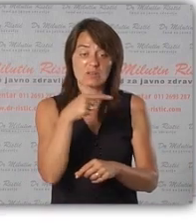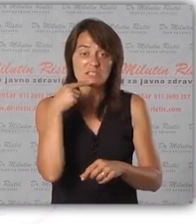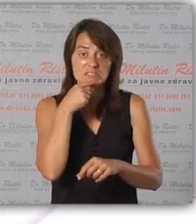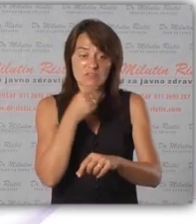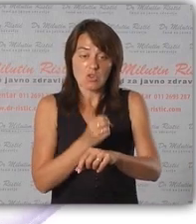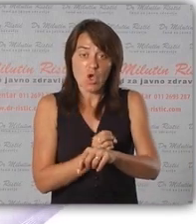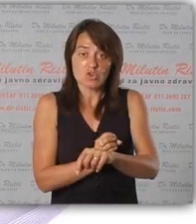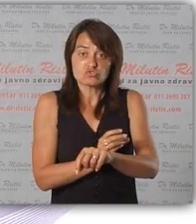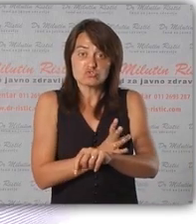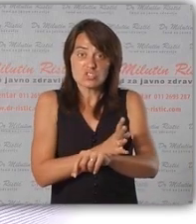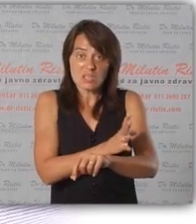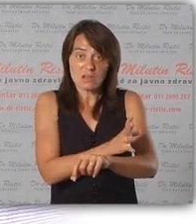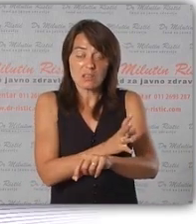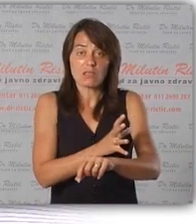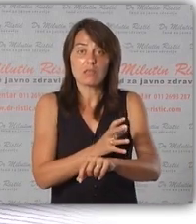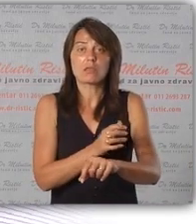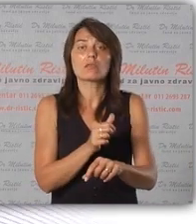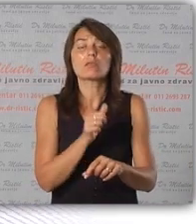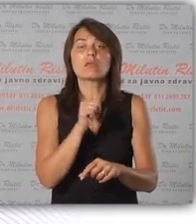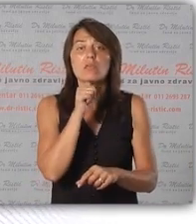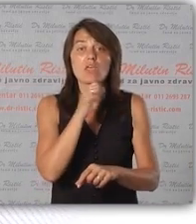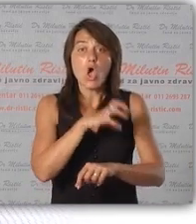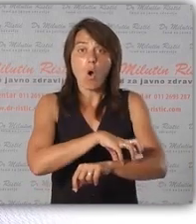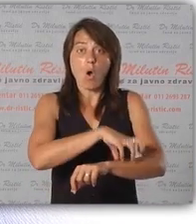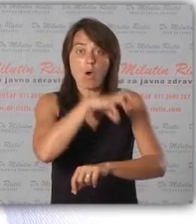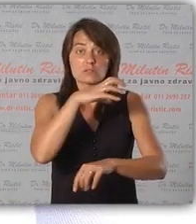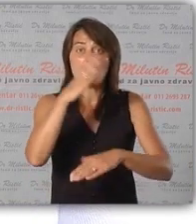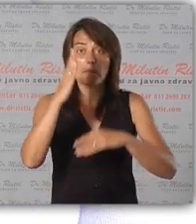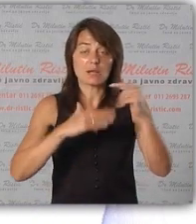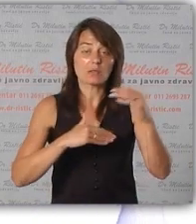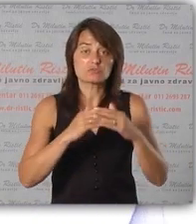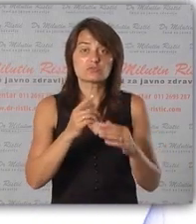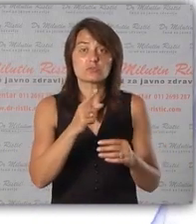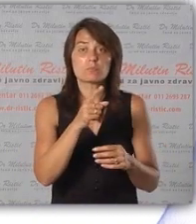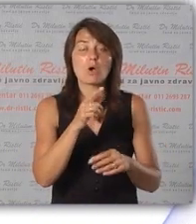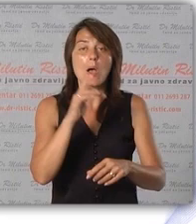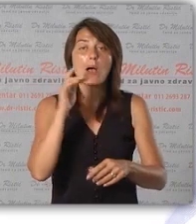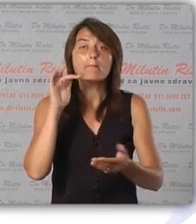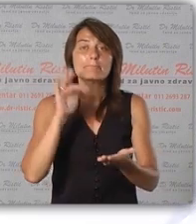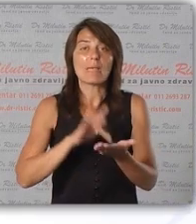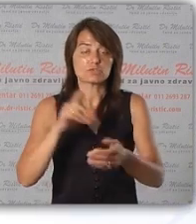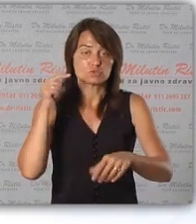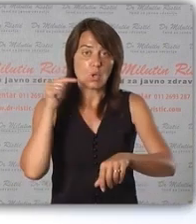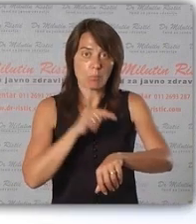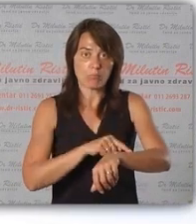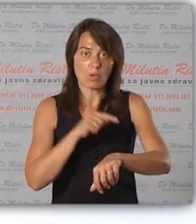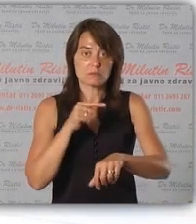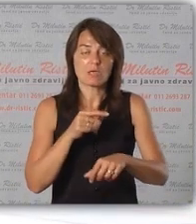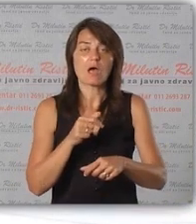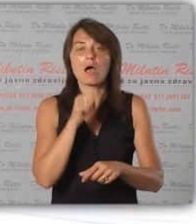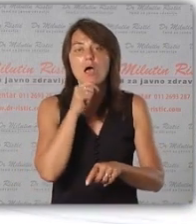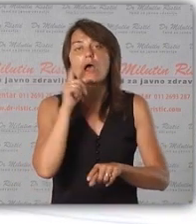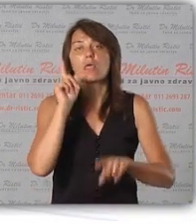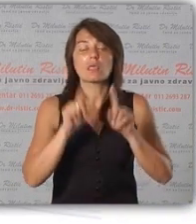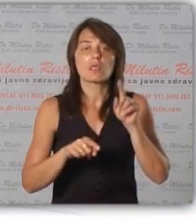crveno, da se to crvenilo širi i da otiče praktično samo mesto uboda